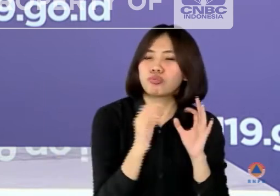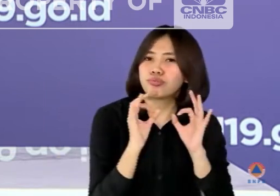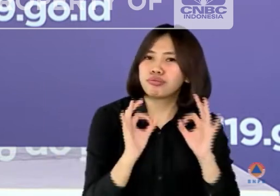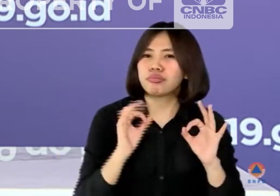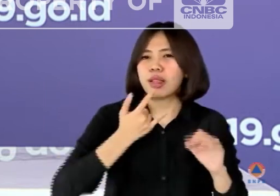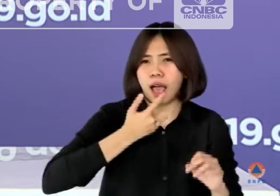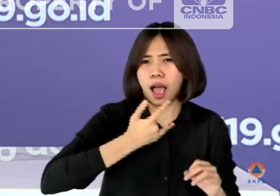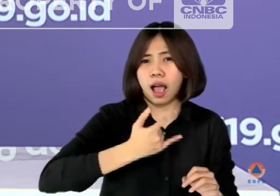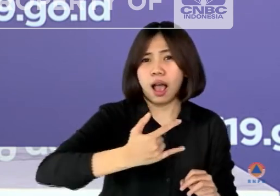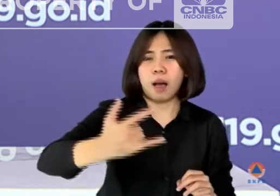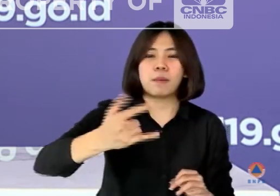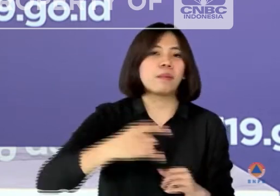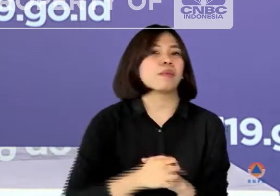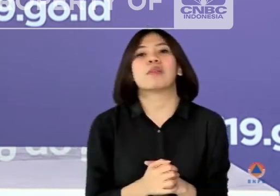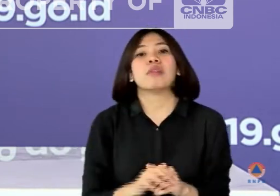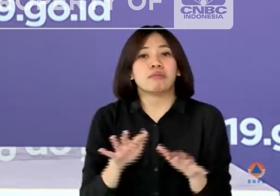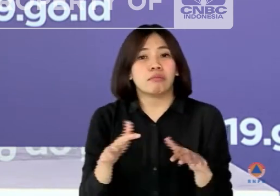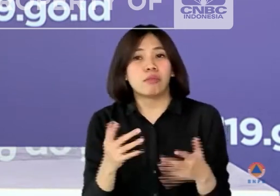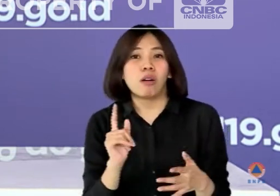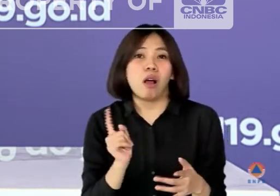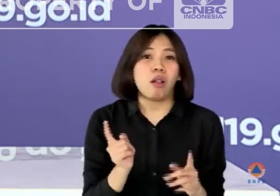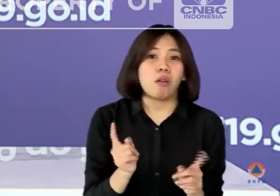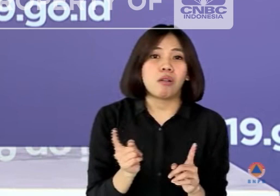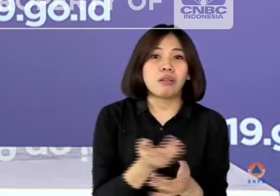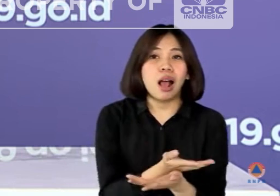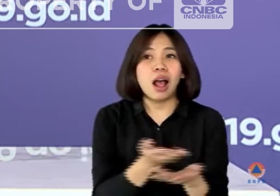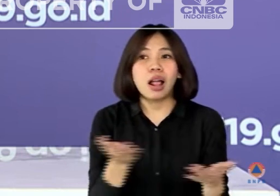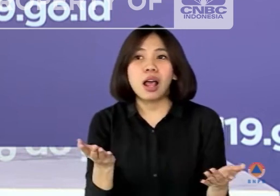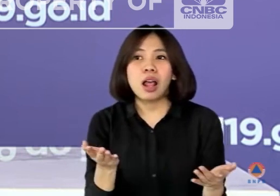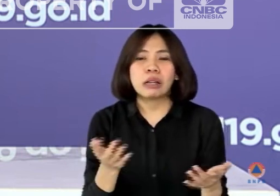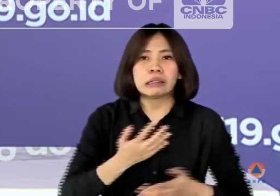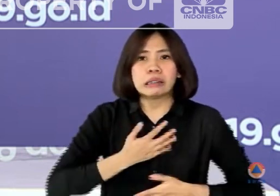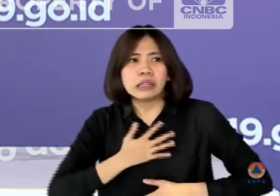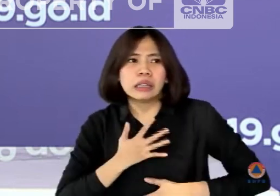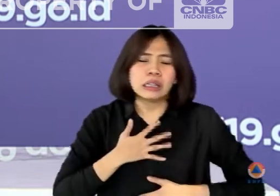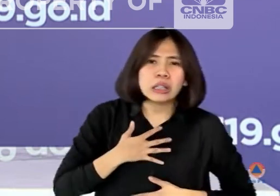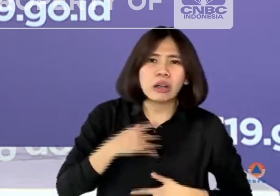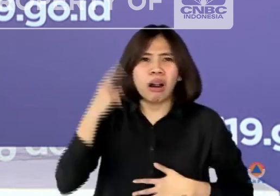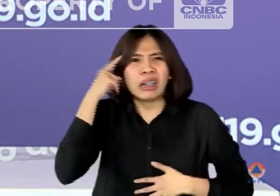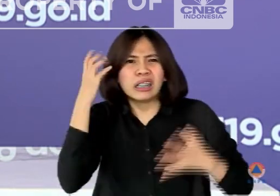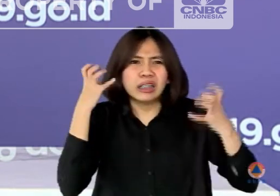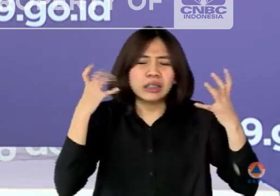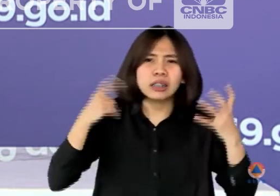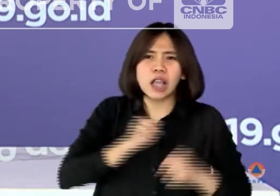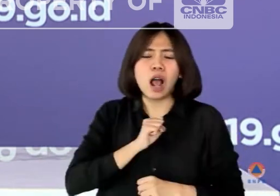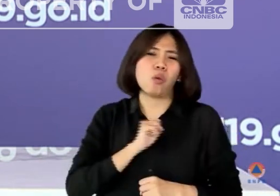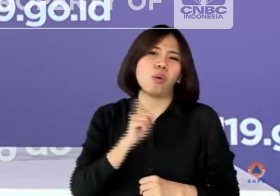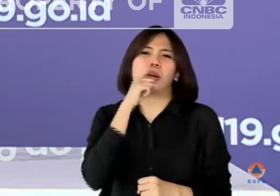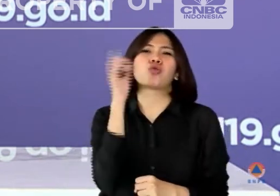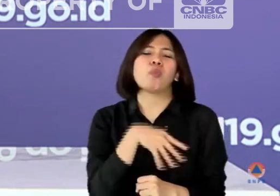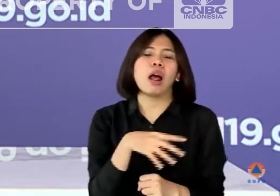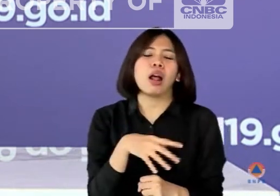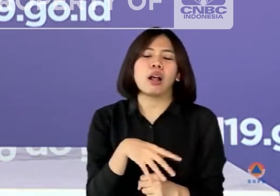dan konsisten. Dan tidak akan bisa kita lakukan jika kita cemas atau dipenuhi rasa takut dan